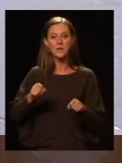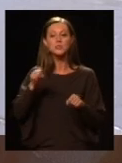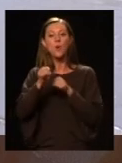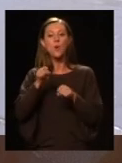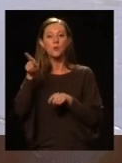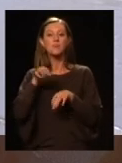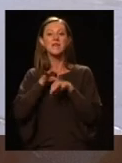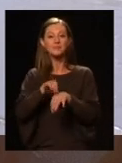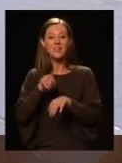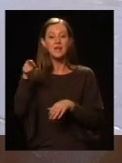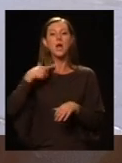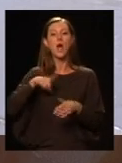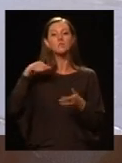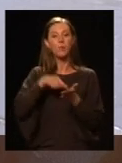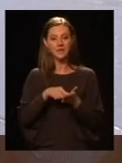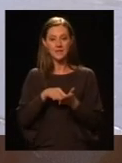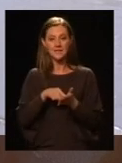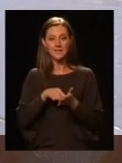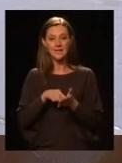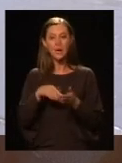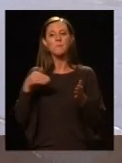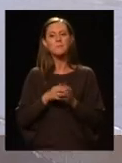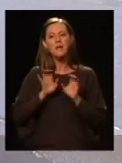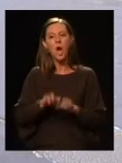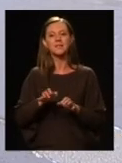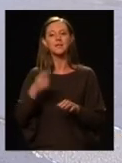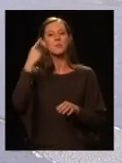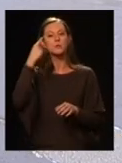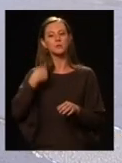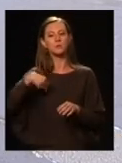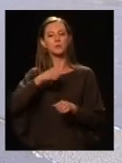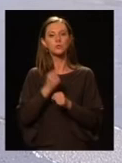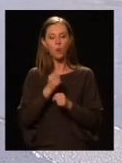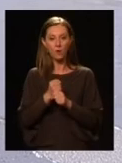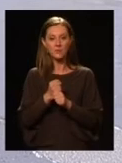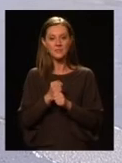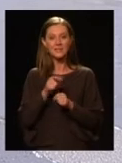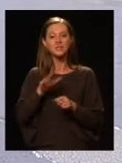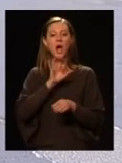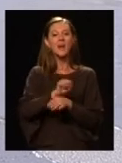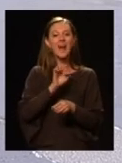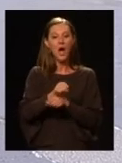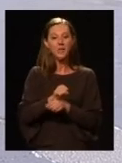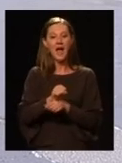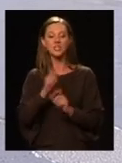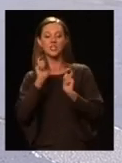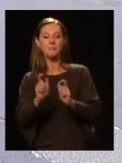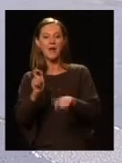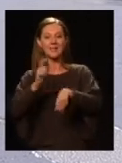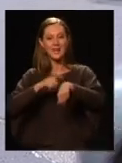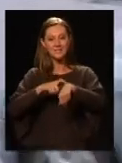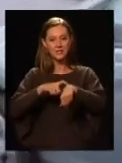önkormányzatnak a vezetésének az volt a célja, hogy még hatékonyabban tudjunk dolgozni, illetve hogy a reagálás és